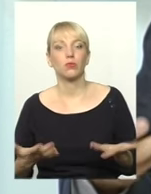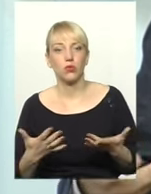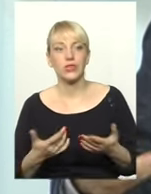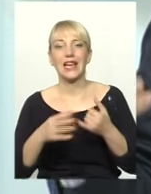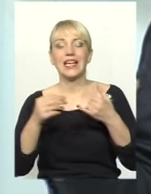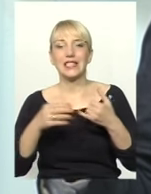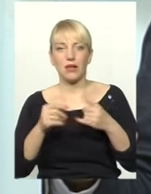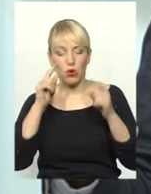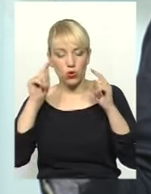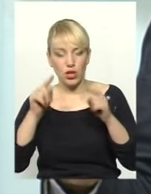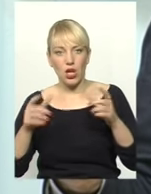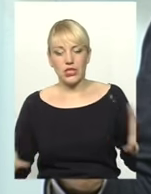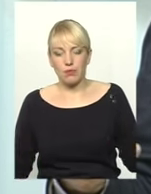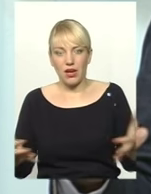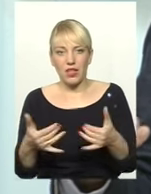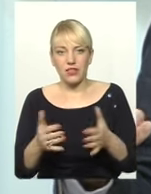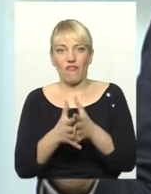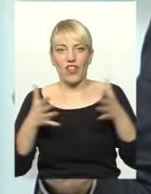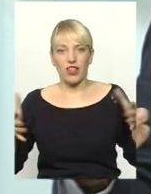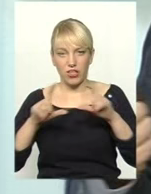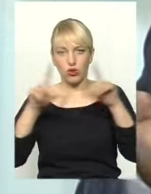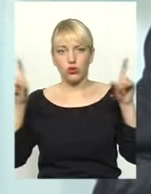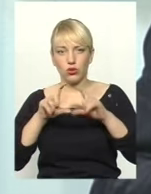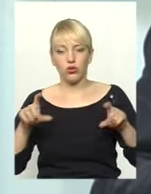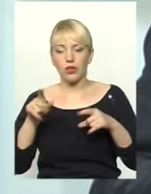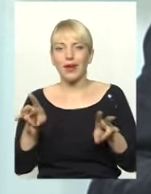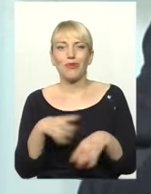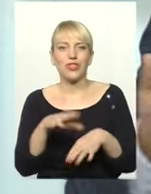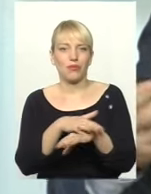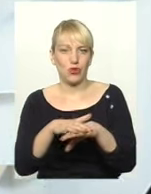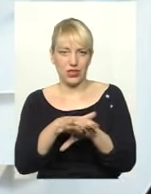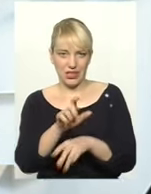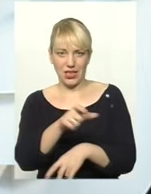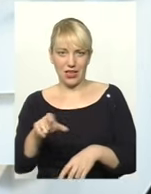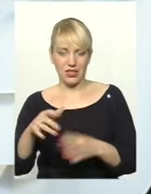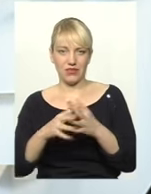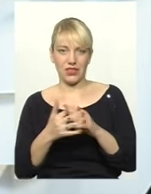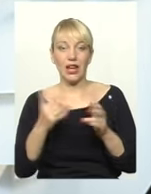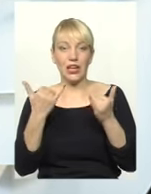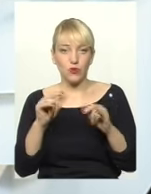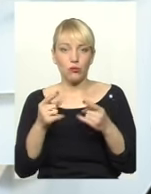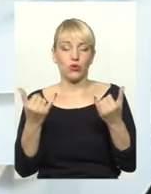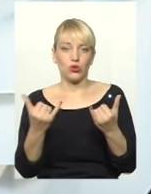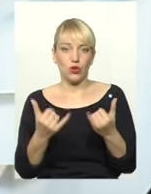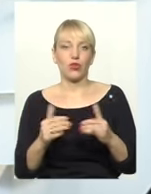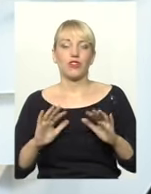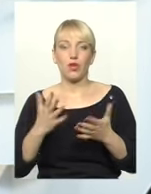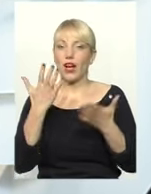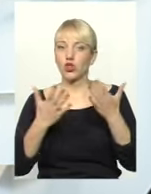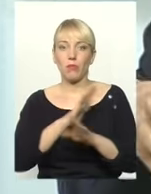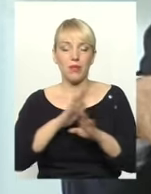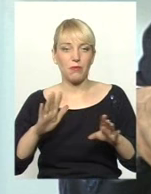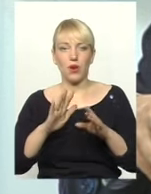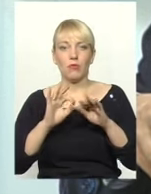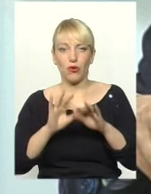Земля концентрується в великих структурах, їм не потрібно населення в селі. Тому сьогодні відбувається, коли ми не проведемо земельну реформу і не